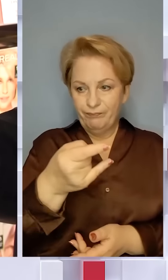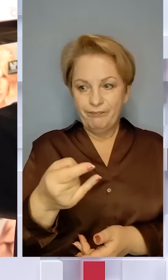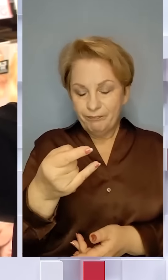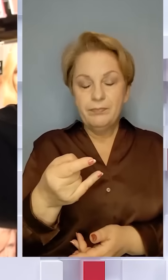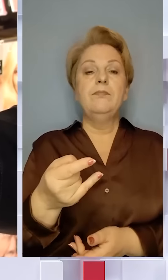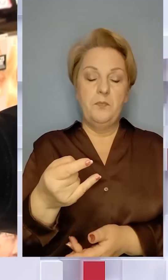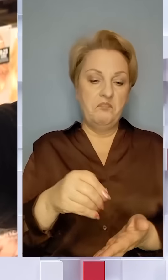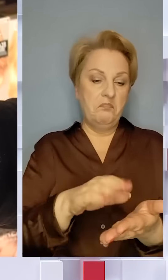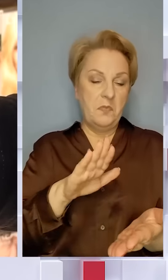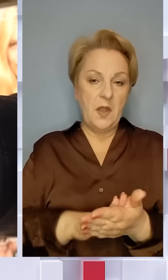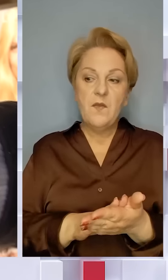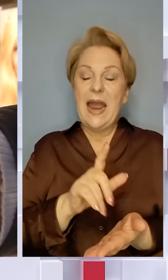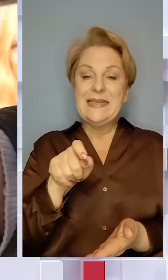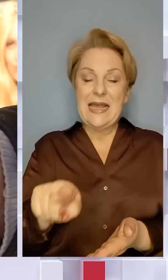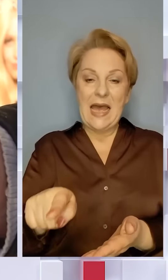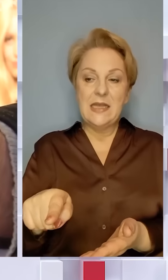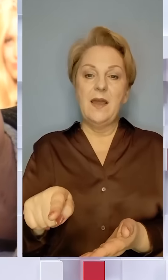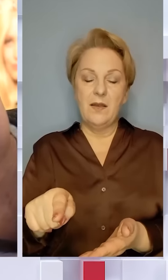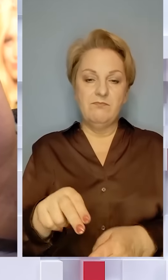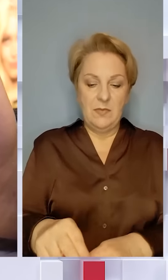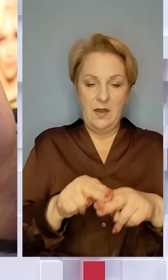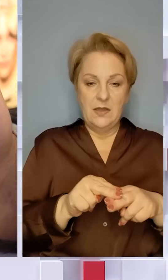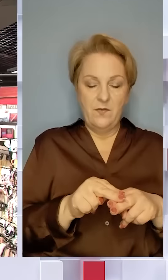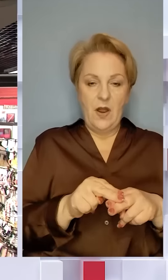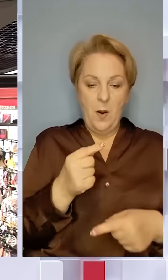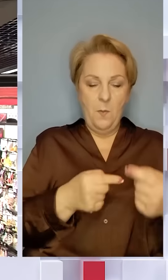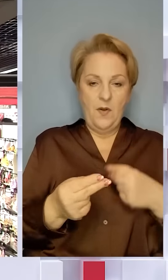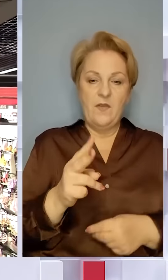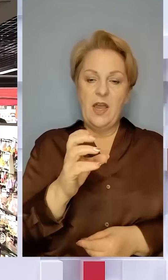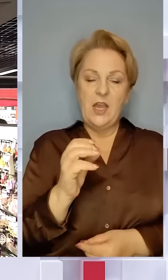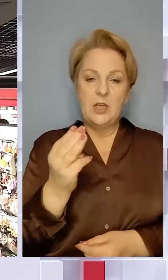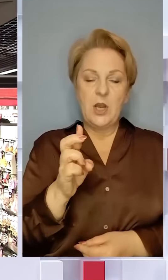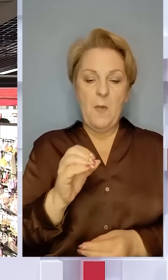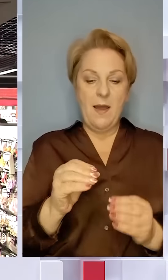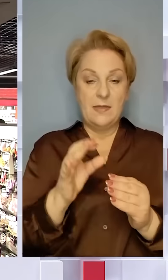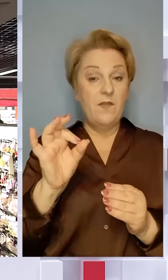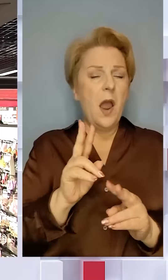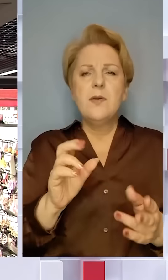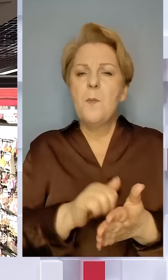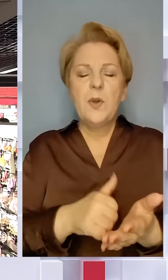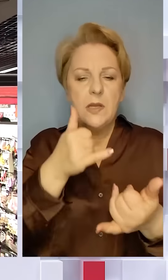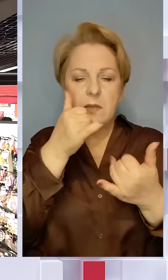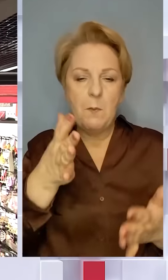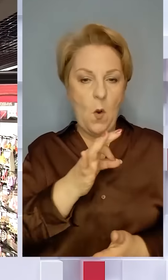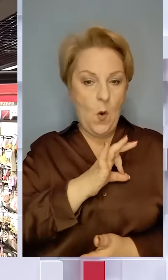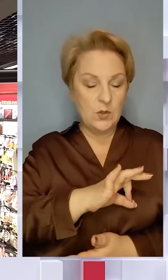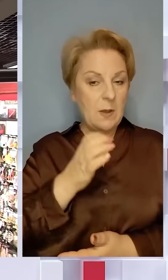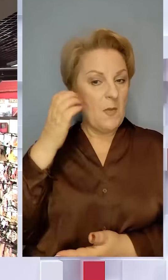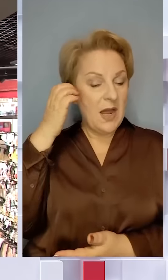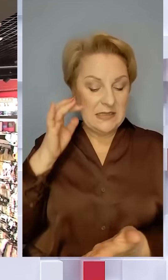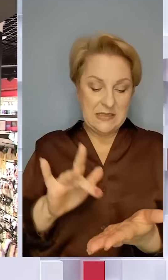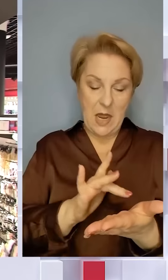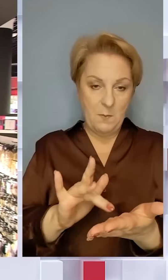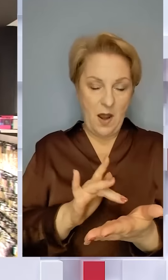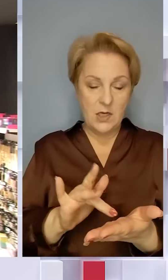що за цей товар нараховується кешбек 10%. Якщо з будь-яких причин ви не можете скористатися смартфоном,